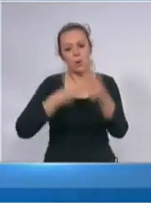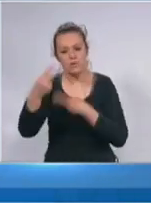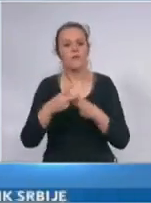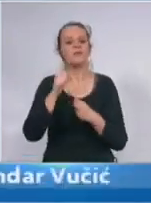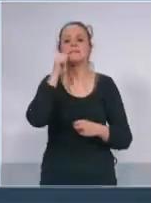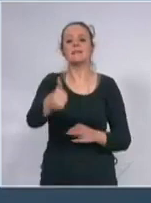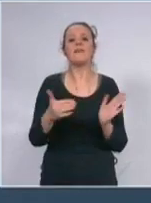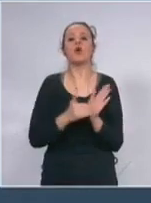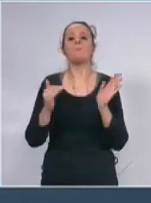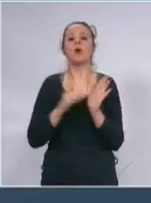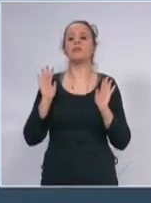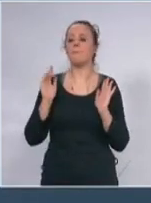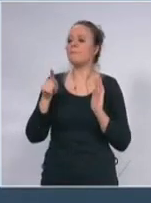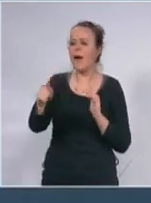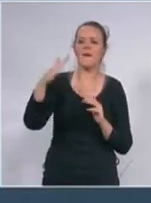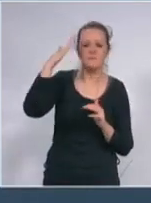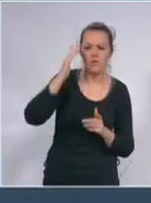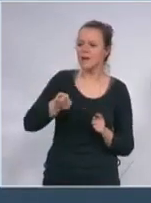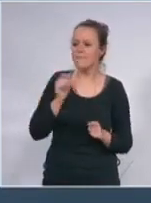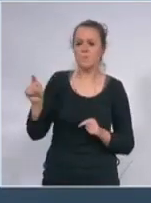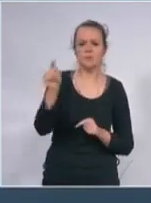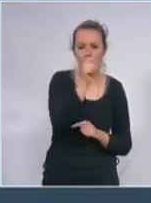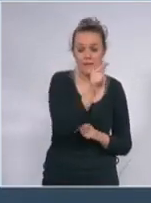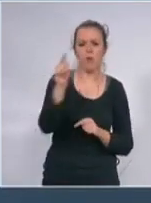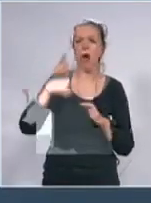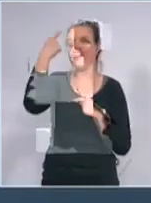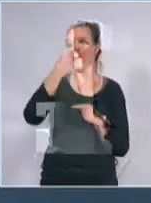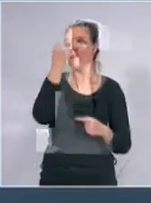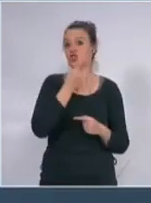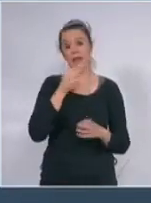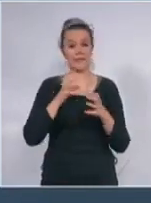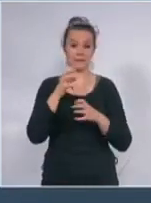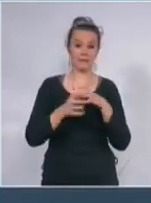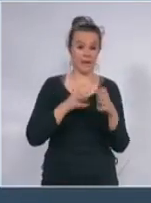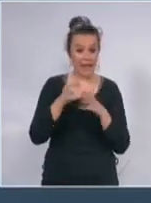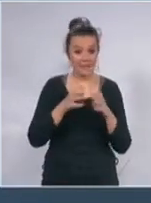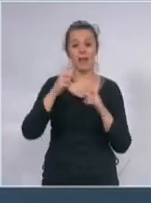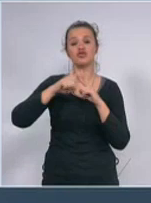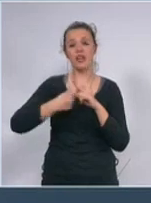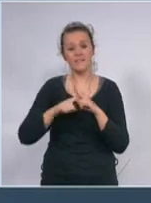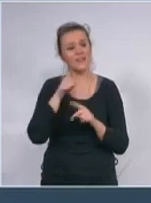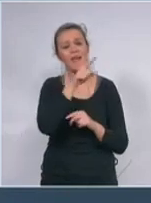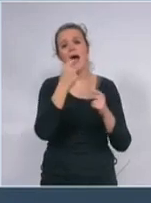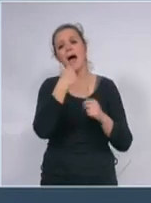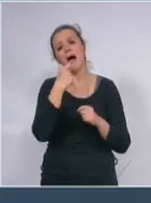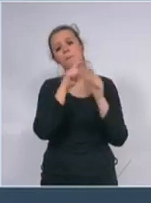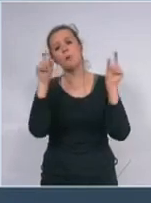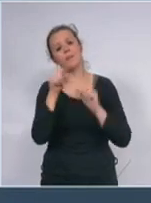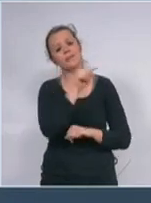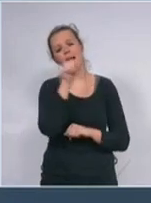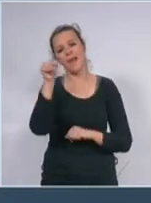A sve oslo ću mi da kupimo. Sljedeće nedlje imat ćete od srede četvrtka u svim apotekama širom Srbije